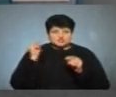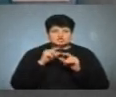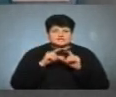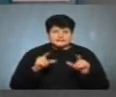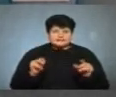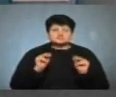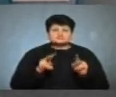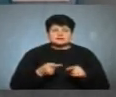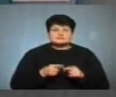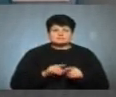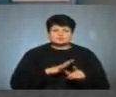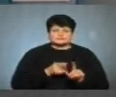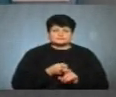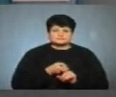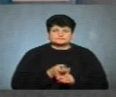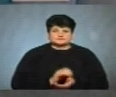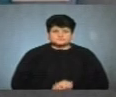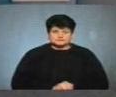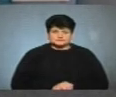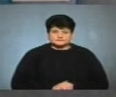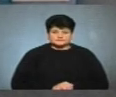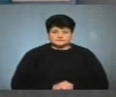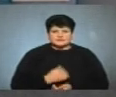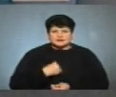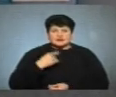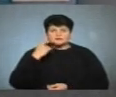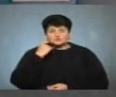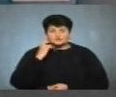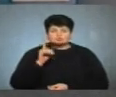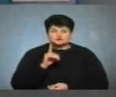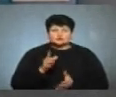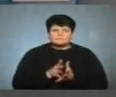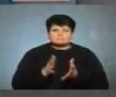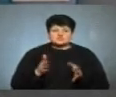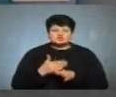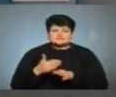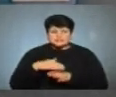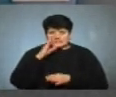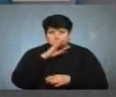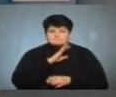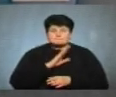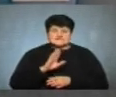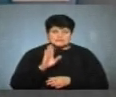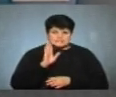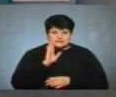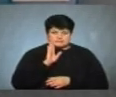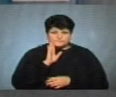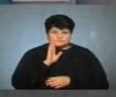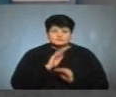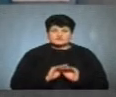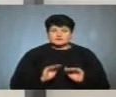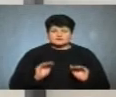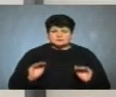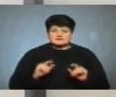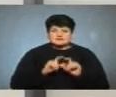Чим це було зумовлено? Я думаю, що більша частина батьків, саме учнів,